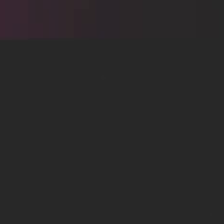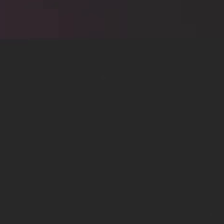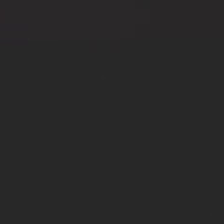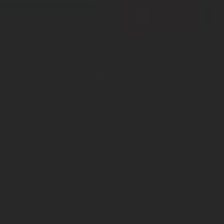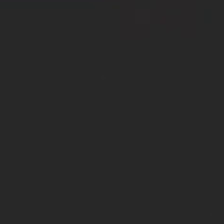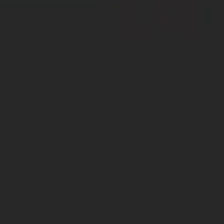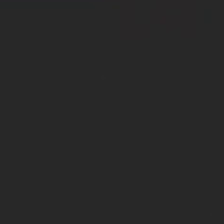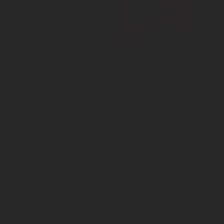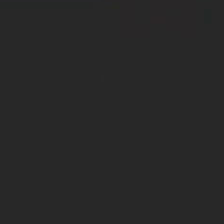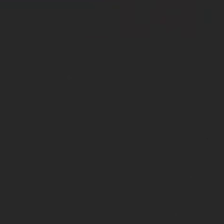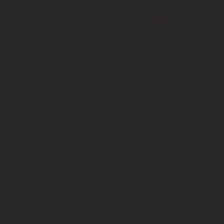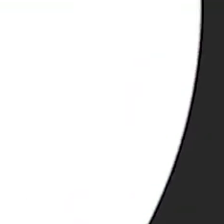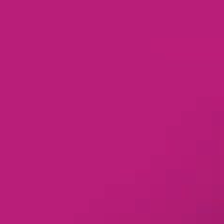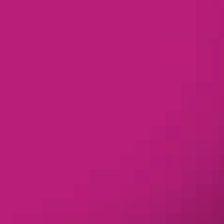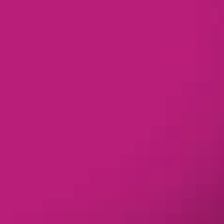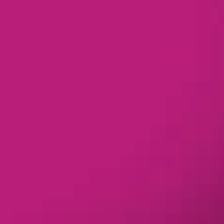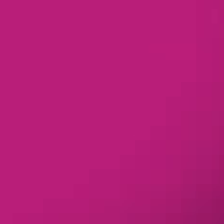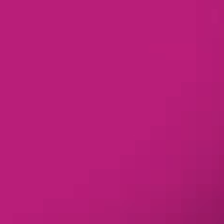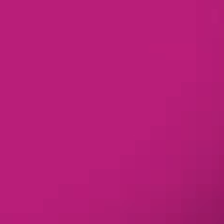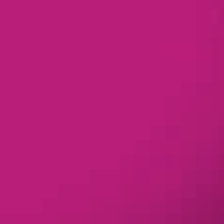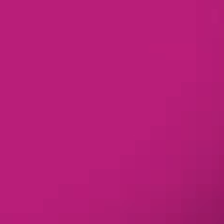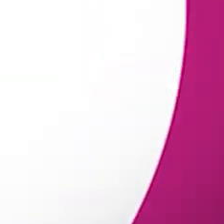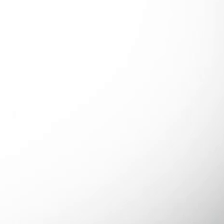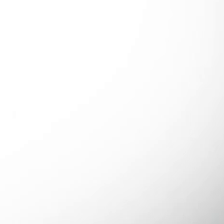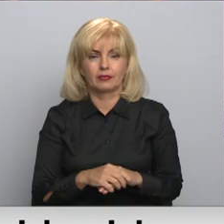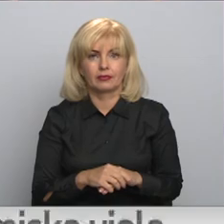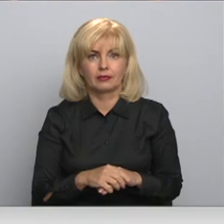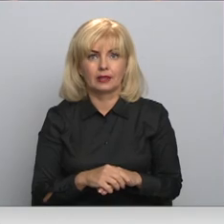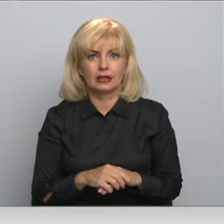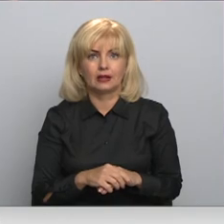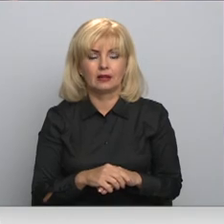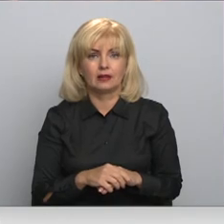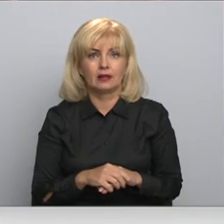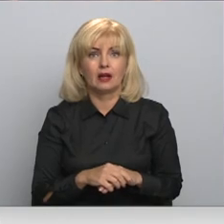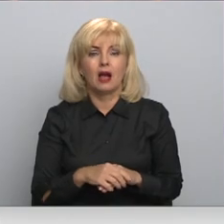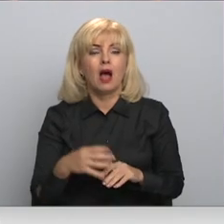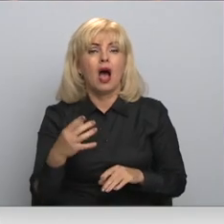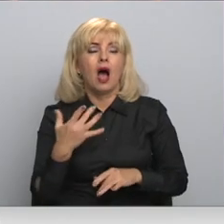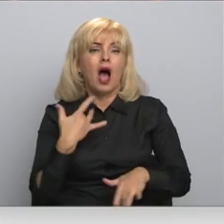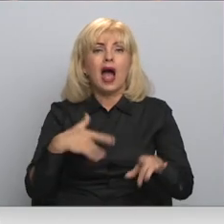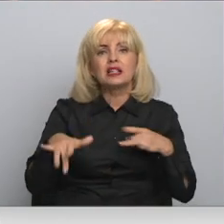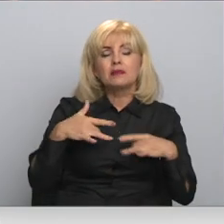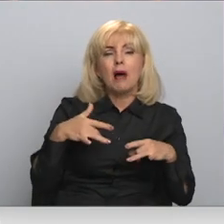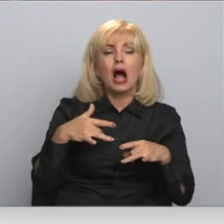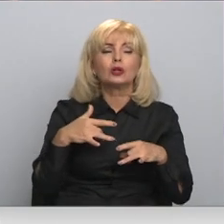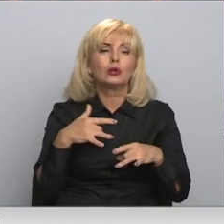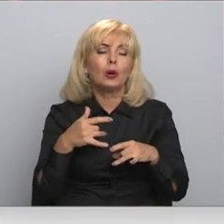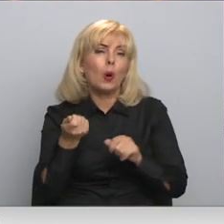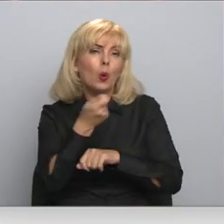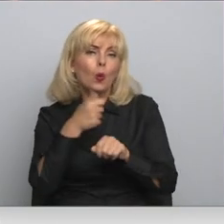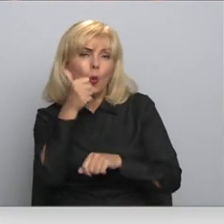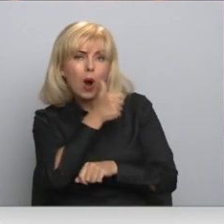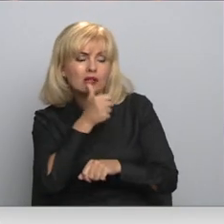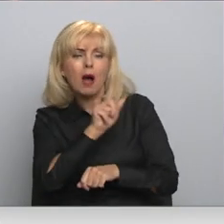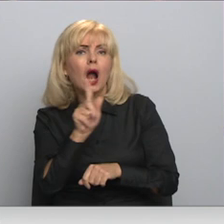Re, visi ēters ir te! Aizbildinoties ar komercu noslēpumu netiek atklāts, kas